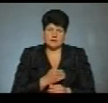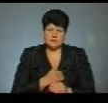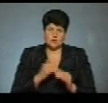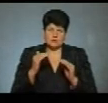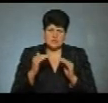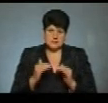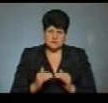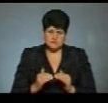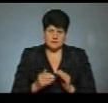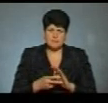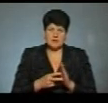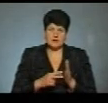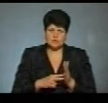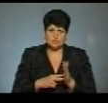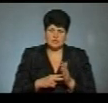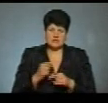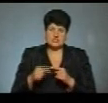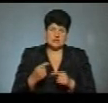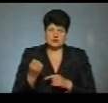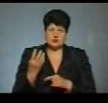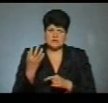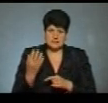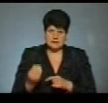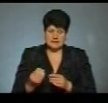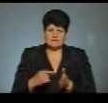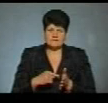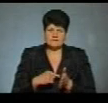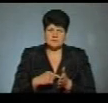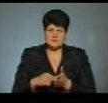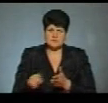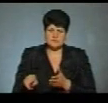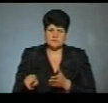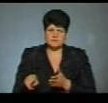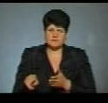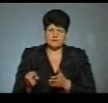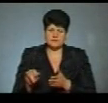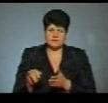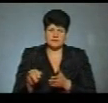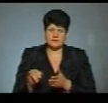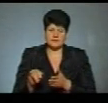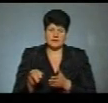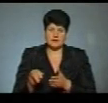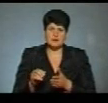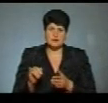успала. І плануємо через 14 день її виписати і всі речі.